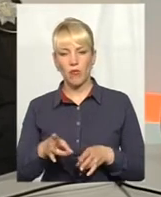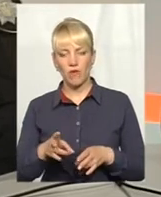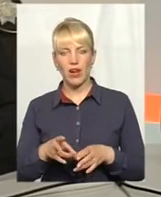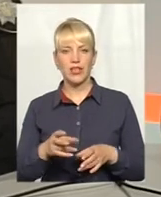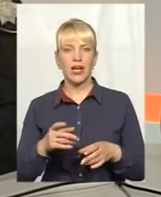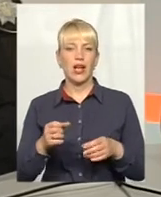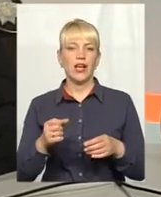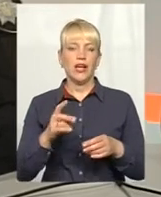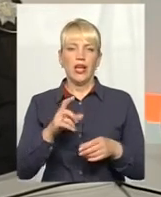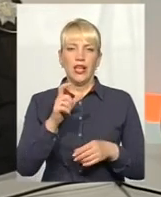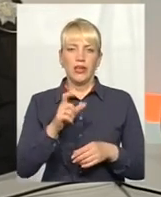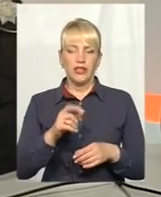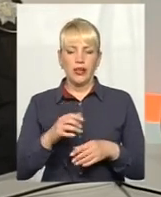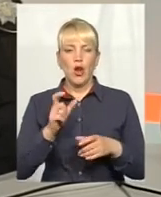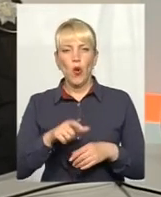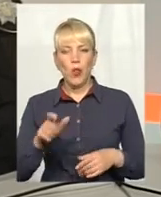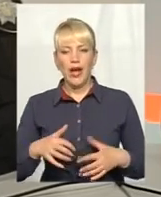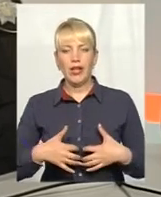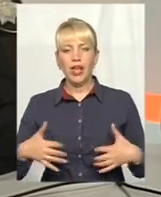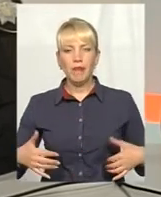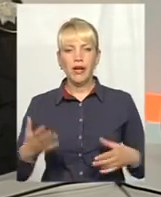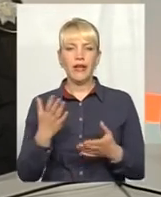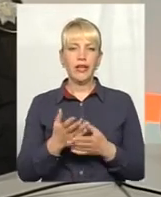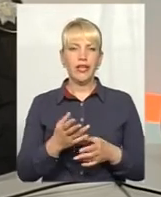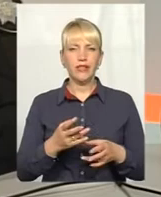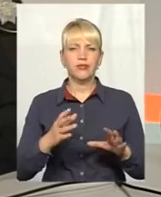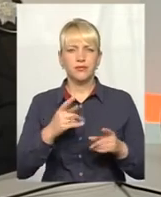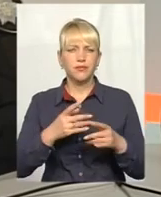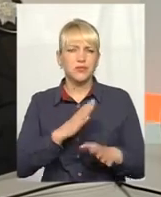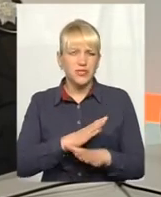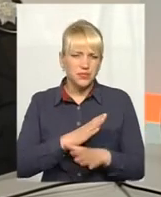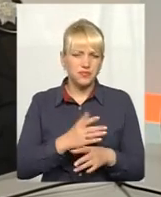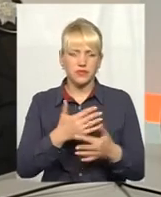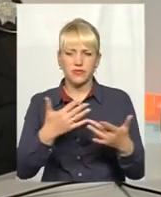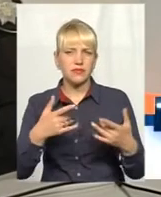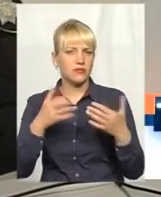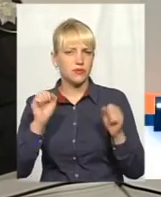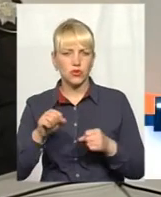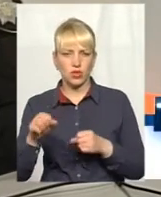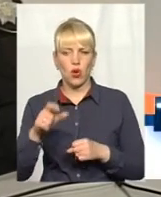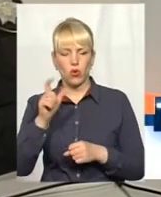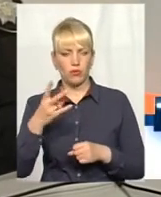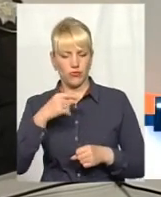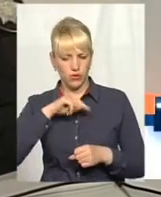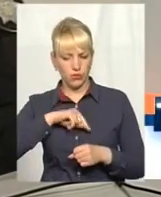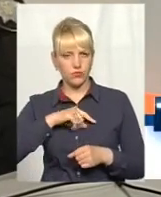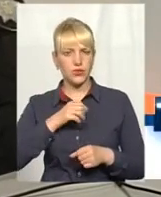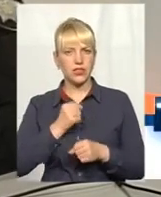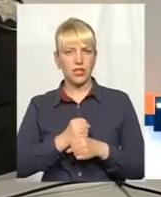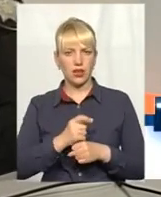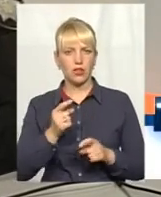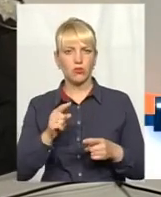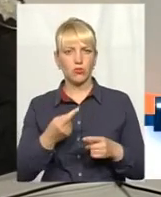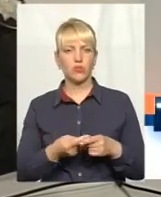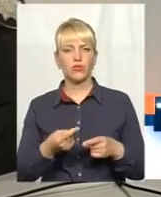тварин, і людей, і летальні випадки. І тому людина повинна бути морально стійка, тому що вона повинна в